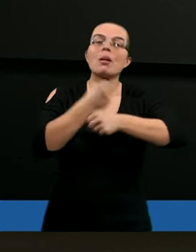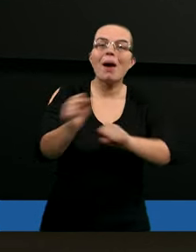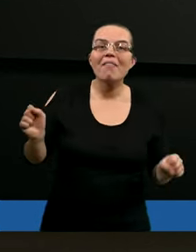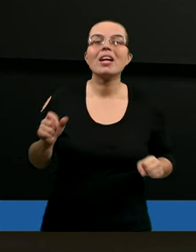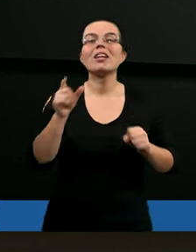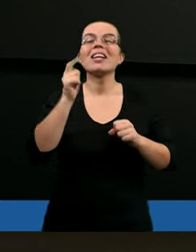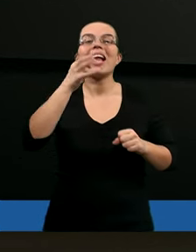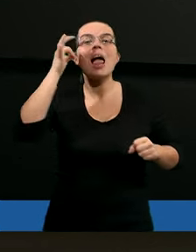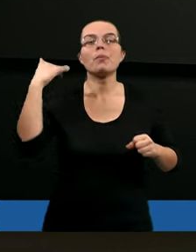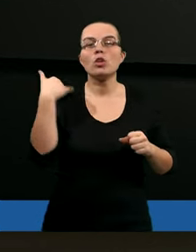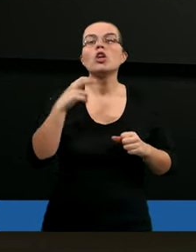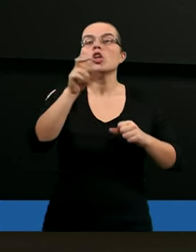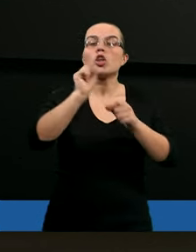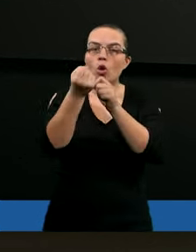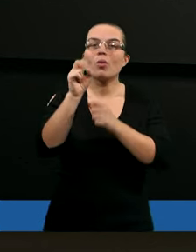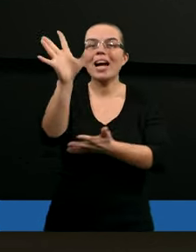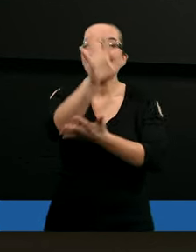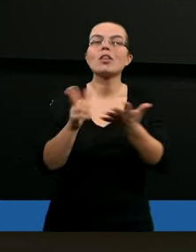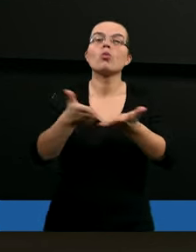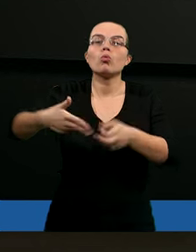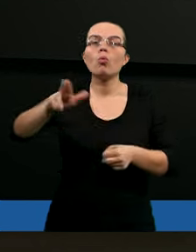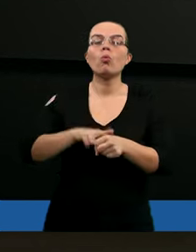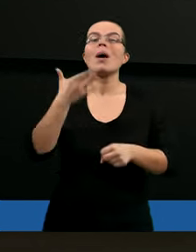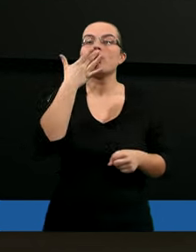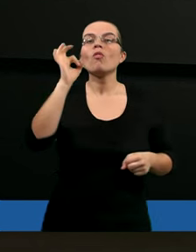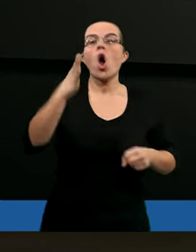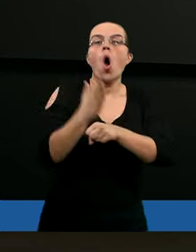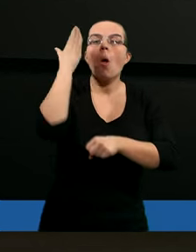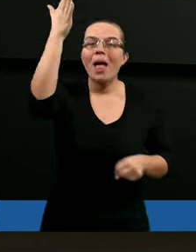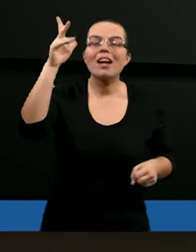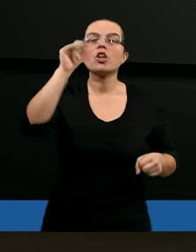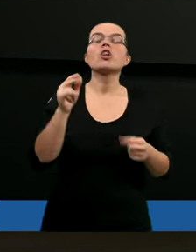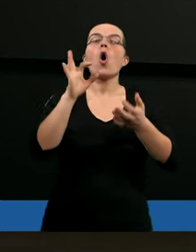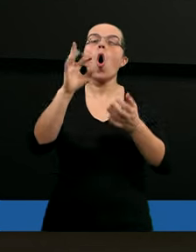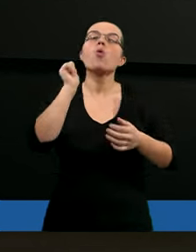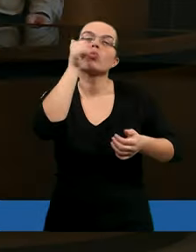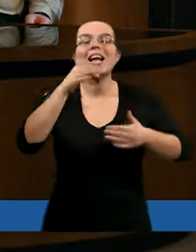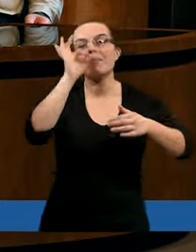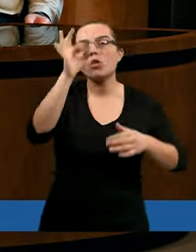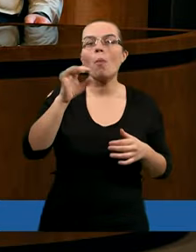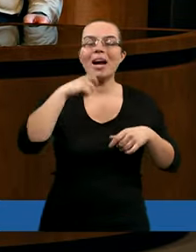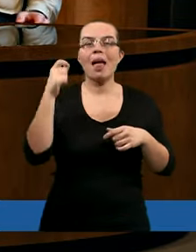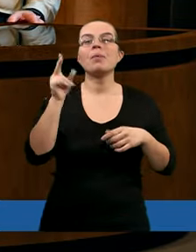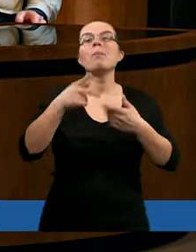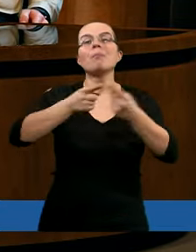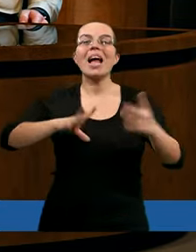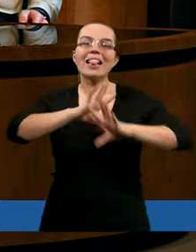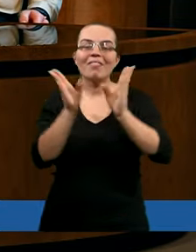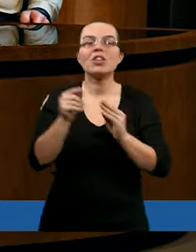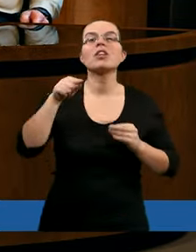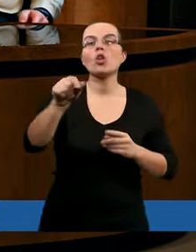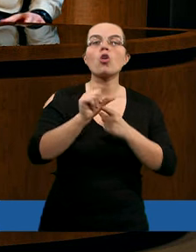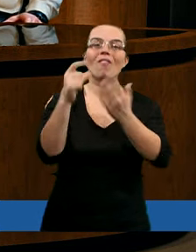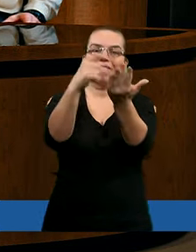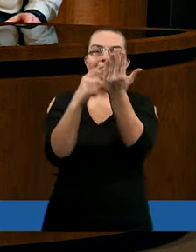się nam polepszyć w życiu? Czy znacie jakieś teksty, które właśnie mówią o tej nadziei, której nikt nam nie może zabrać? Przede wszystkim to są